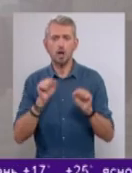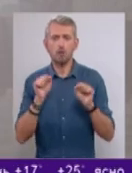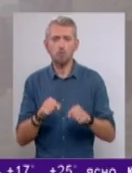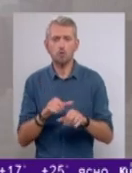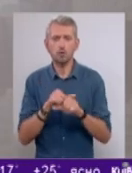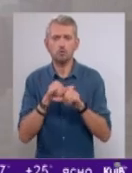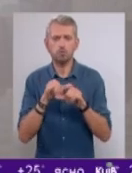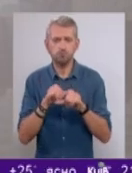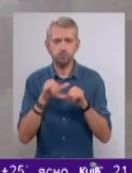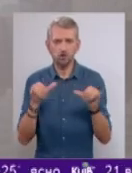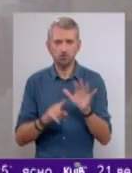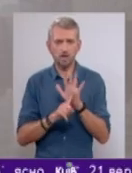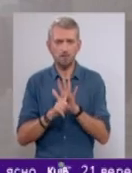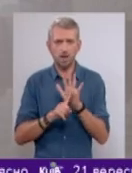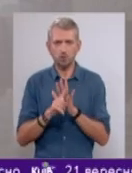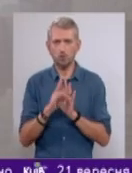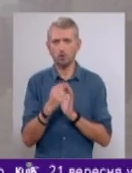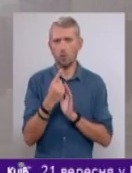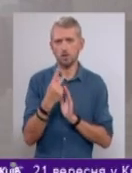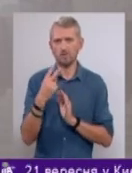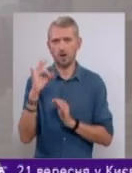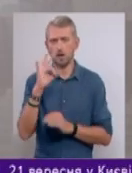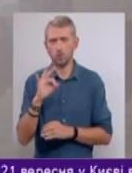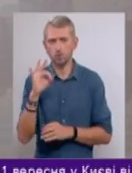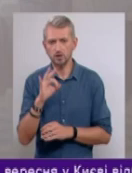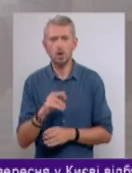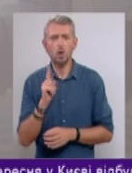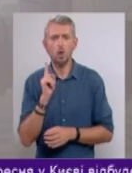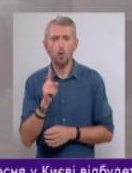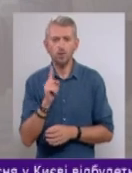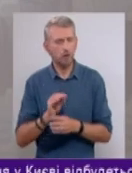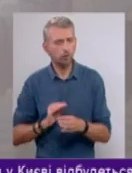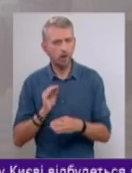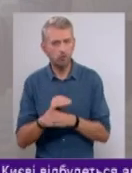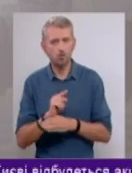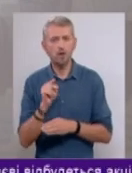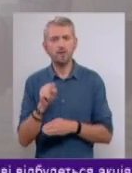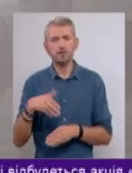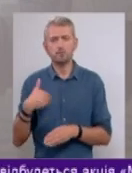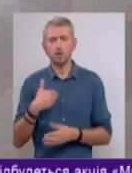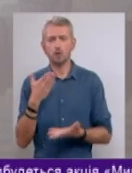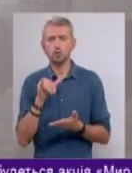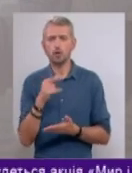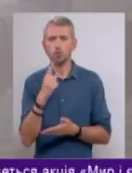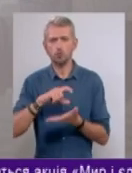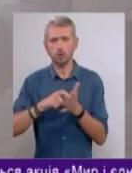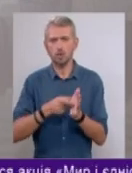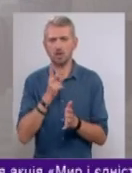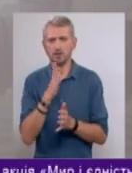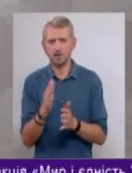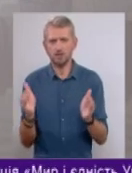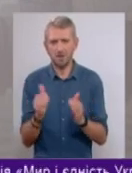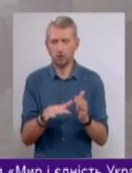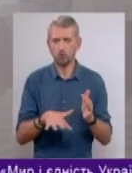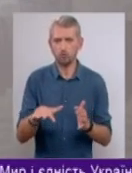збільшити температуру в приміщенні на один, то й два градуси. Однак додають, що він дієв, якщо у вас однокімнатна квартира з маленькою